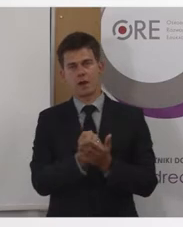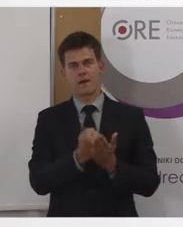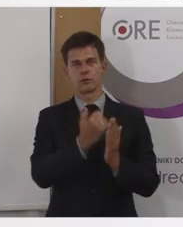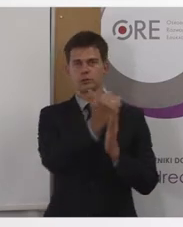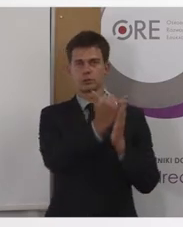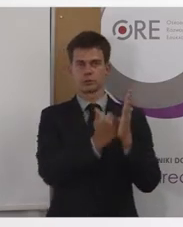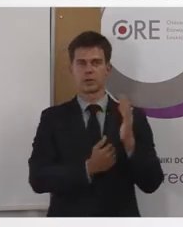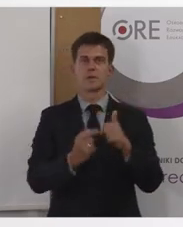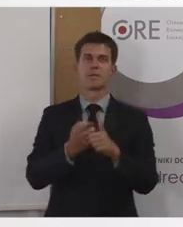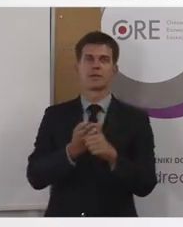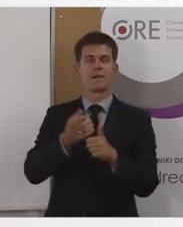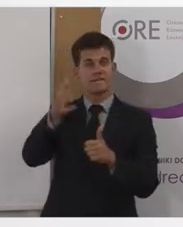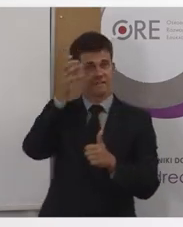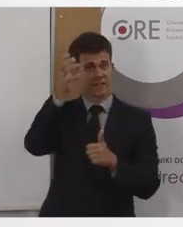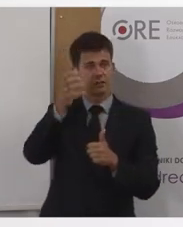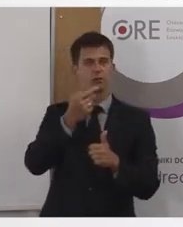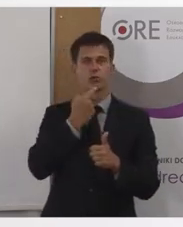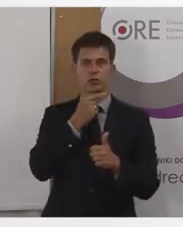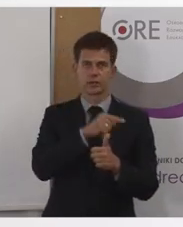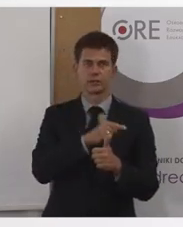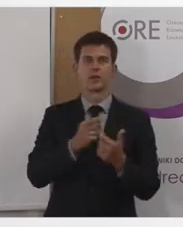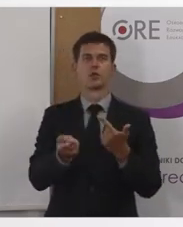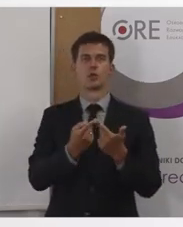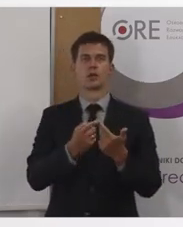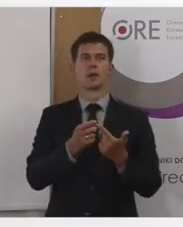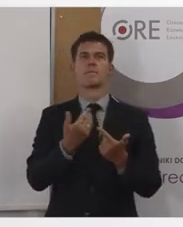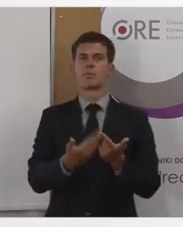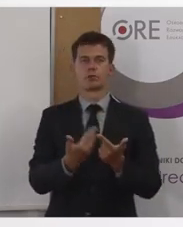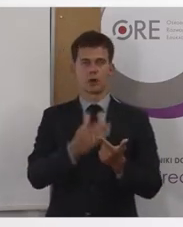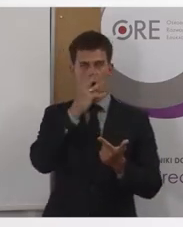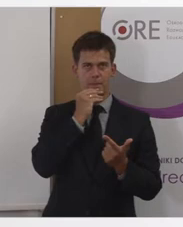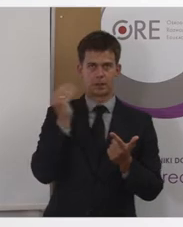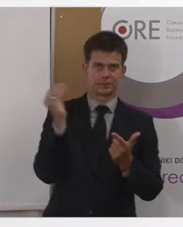z nich to jest wiedza o obiekcie, druga kontekst, w jakim on został użyty.